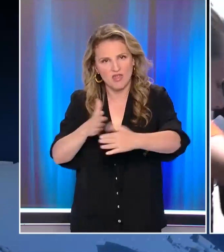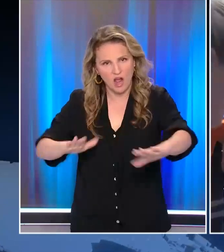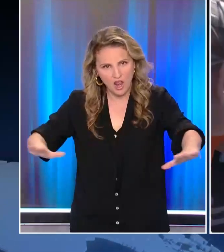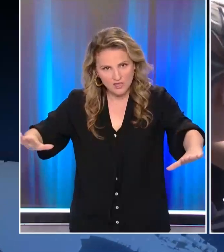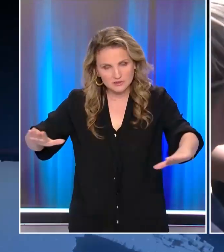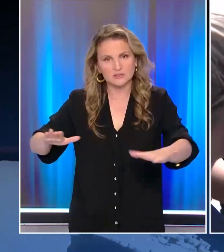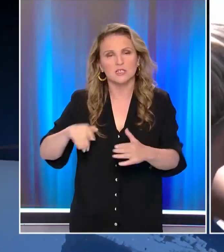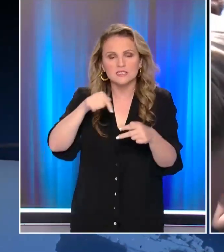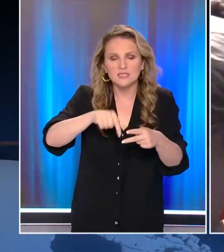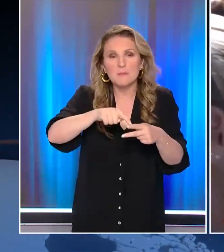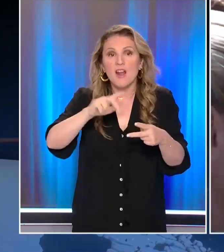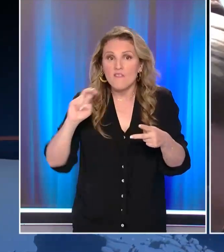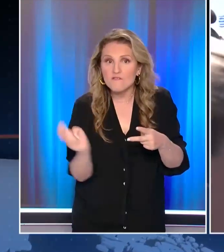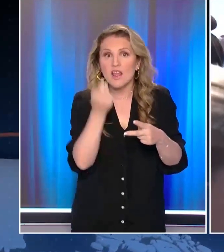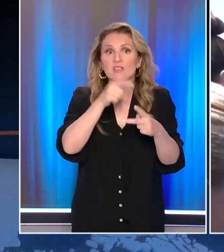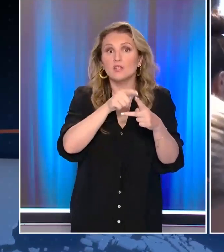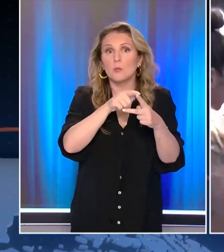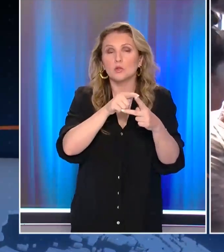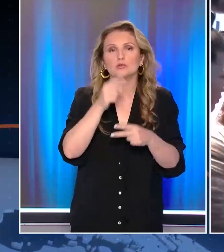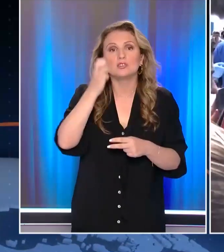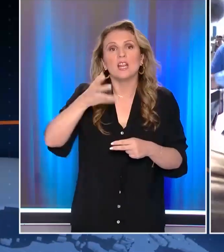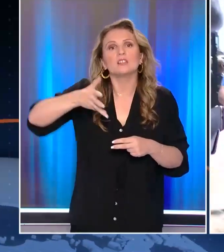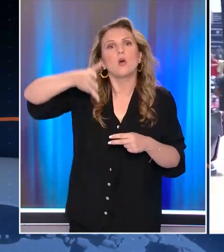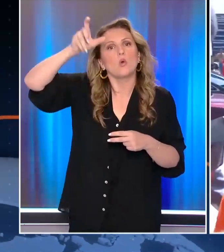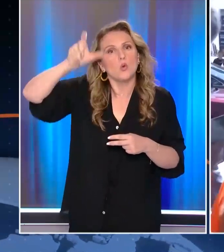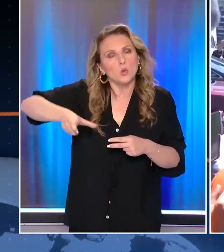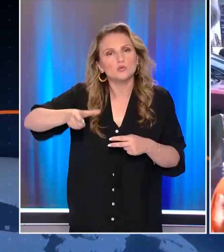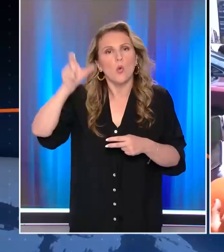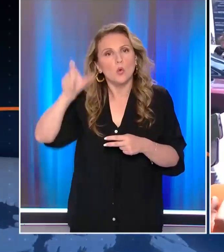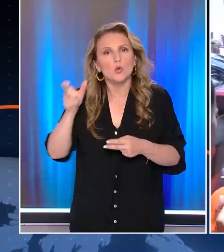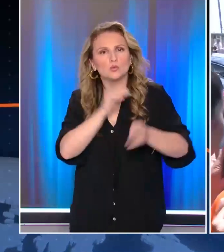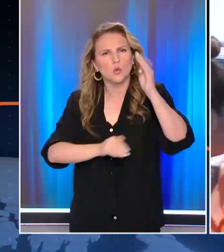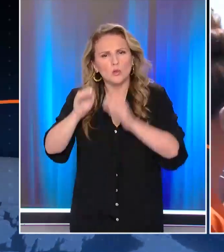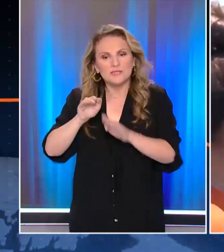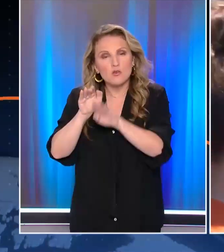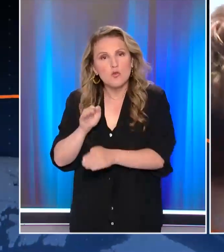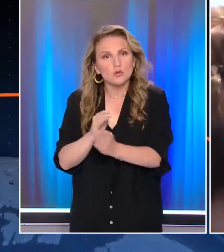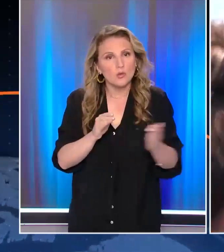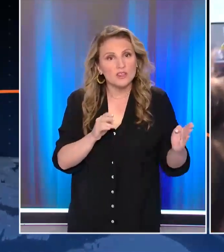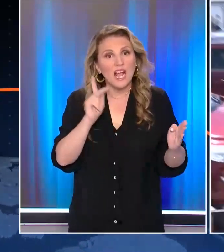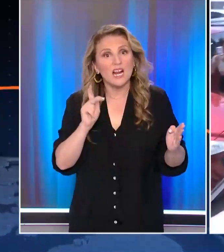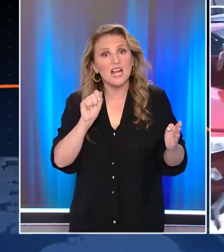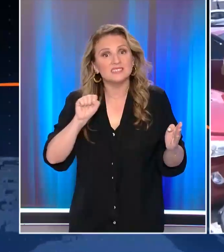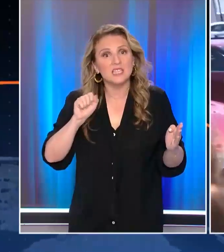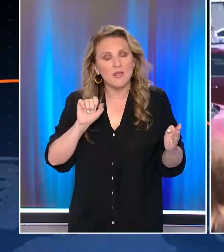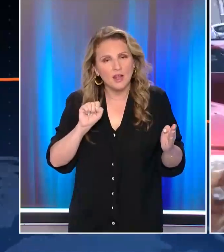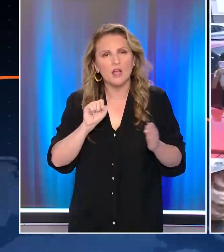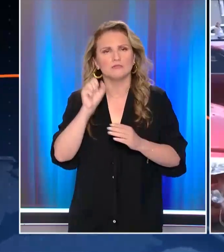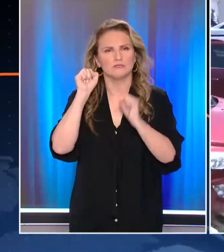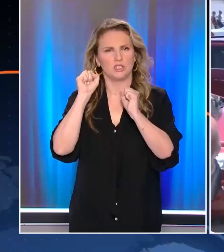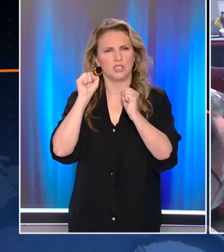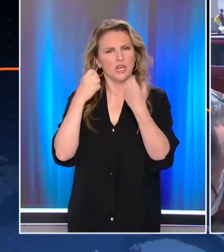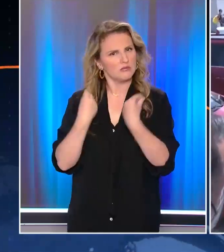περιοχή στο Ποσίδη της Χαλκιδικής Ο 30χρονος βρέθηκε να κολυμπάει νοτιοδυτικά της Κασάνδρας και η κατάσταση της υγείας του